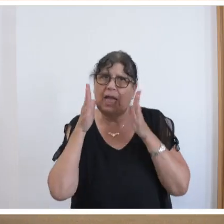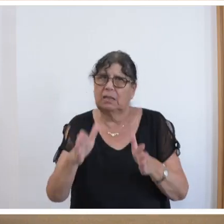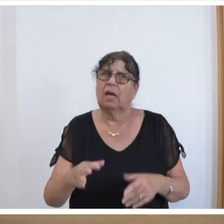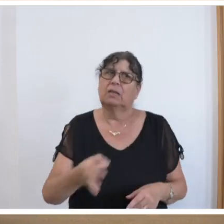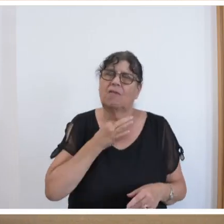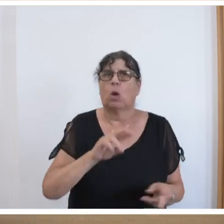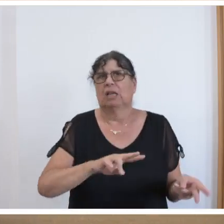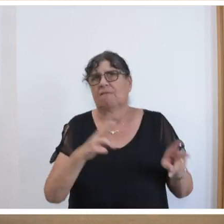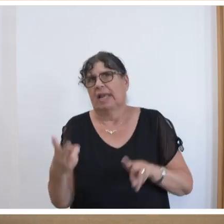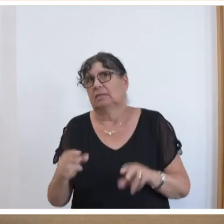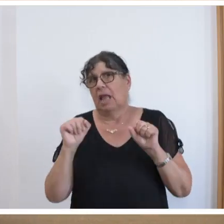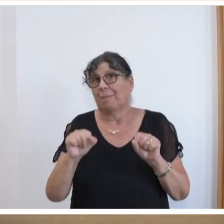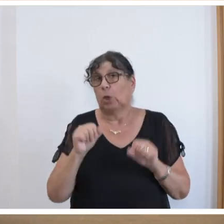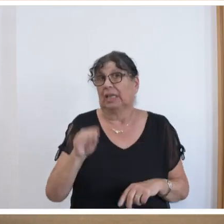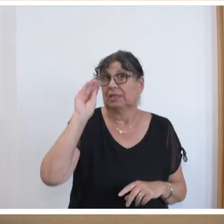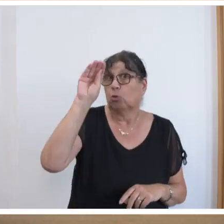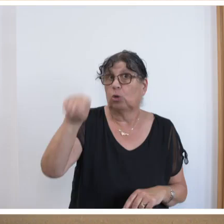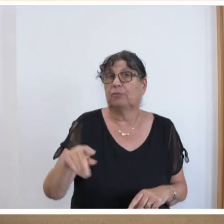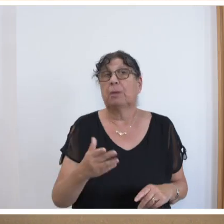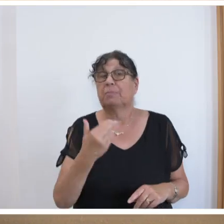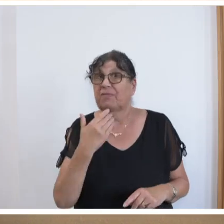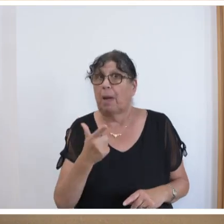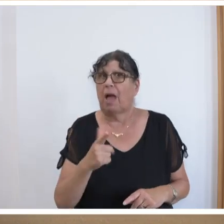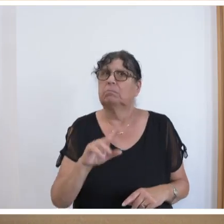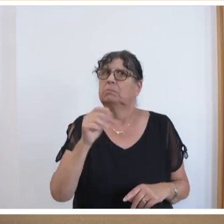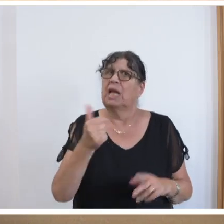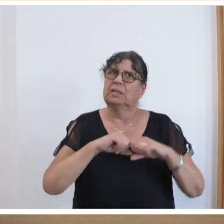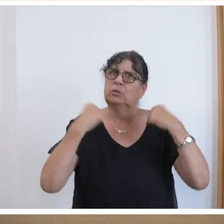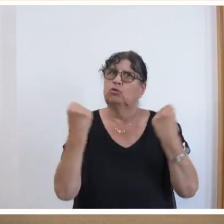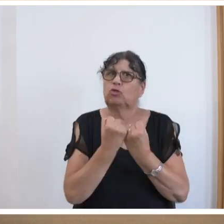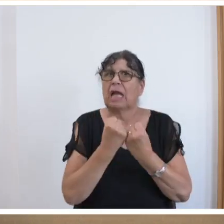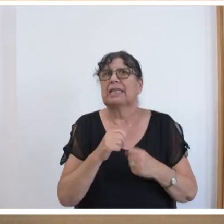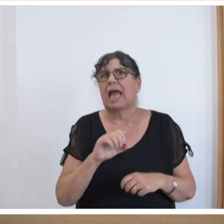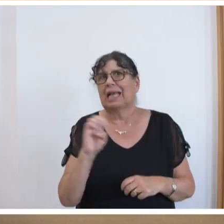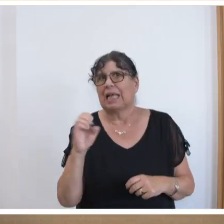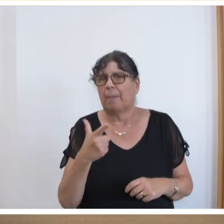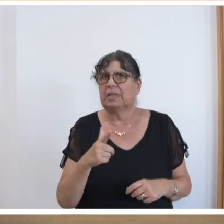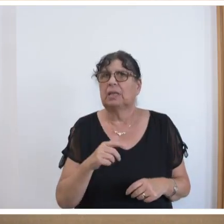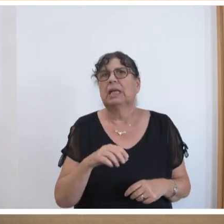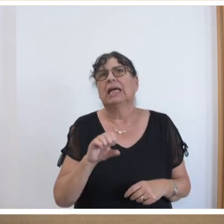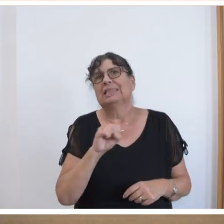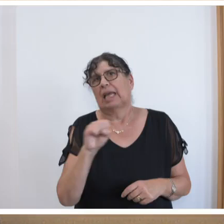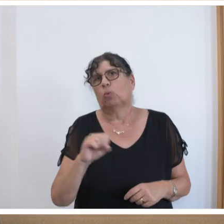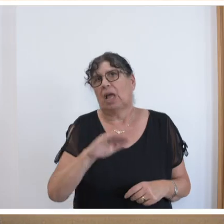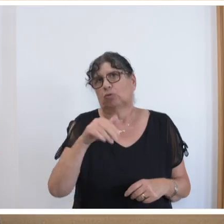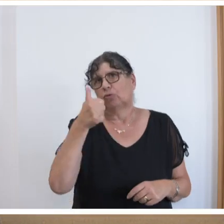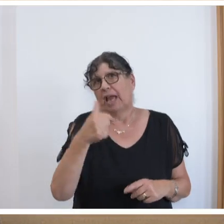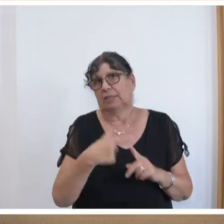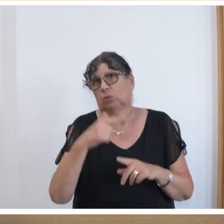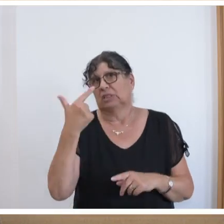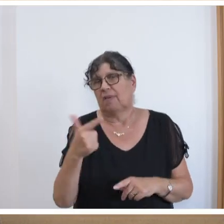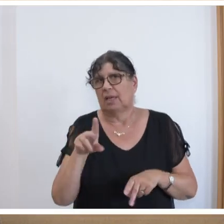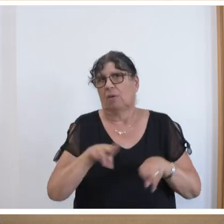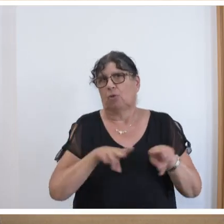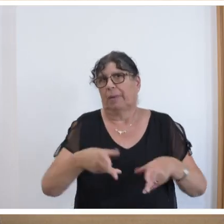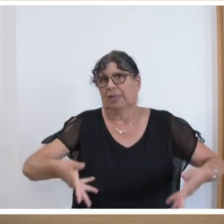ermöglichen von Bewerberinnen und Bewerbern mit einem ersten Staatsexamen Sekundarstufe 1 und 2 in den Vorbereitungsdienst